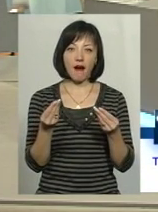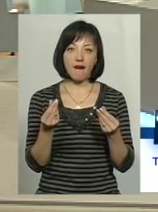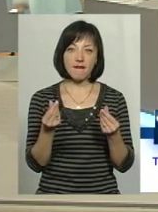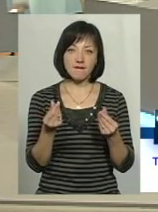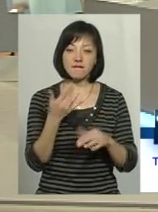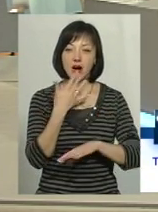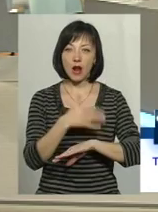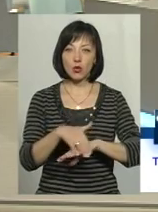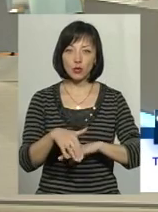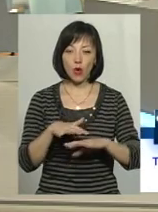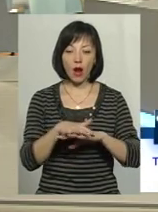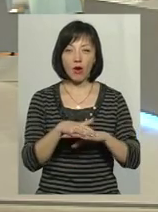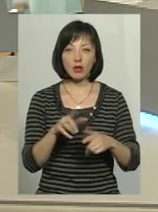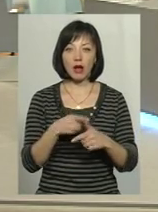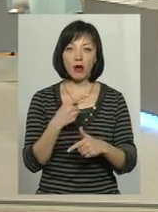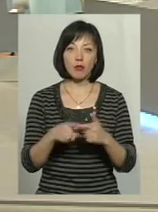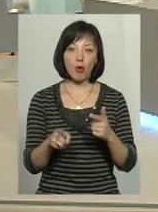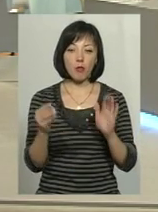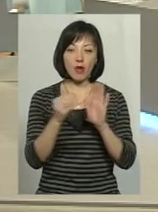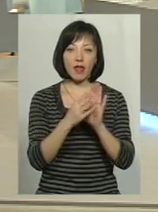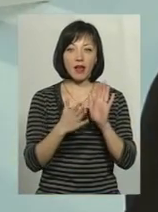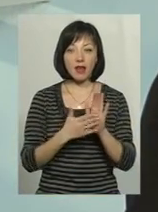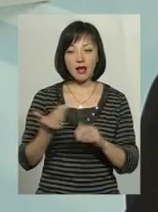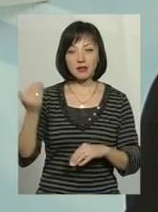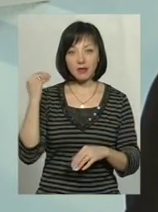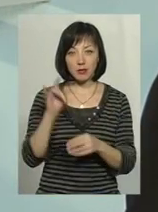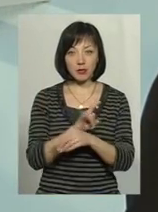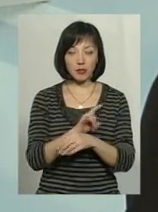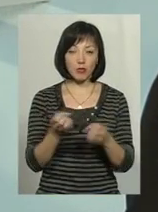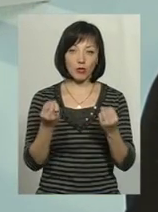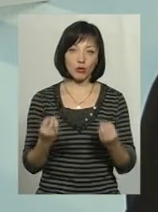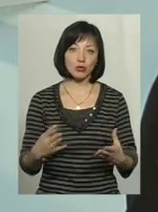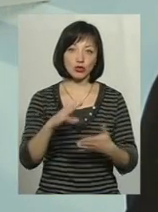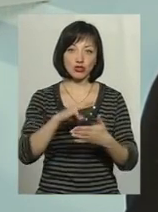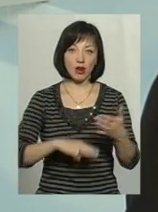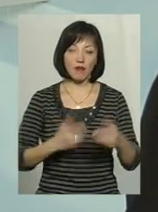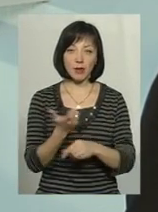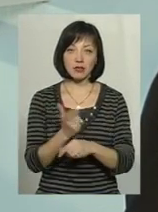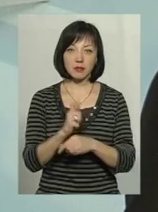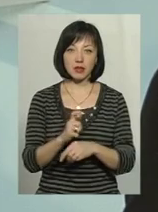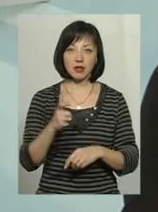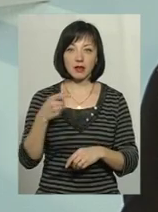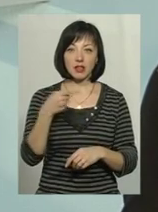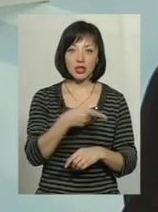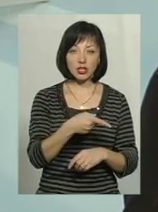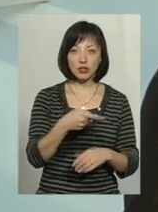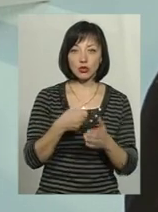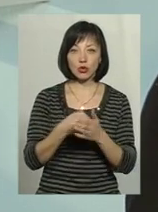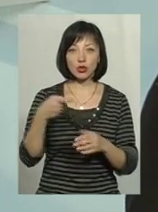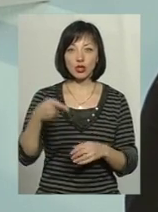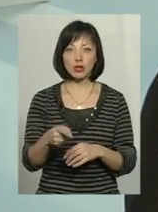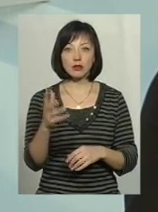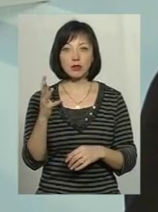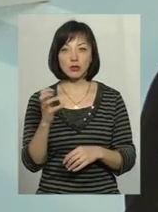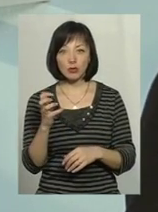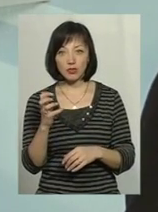і от подання, завідомо, недостовірних відомостей у декларації. Тоді це буде просто штраф, це максимальний штраф від 1000 до 2500